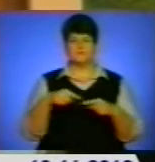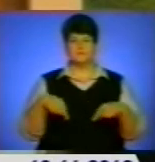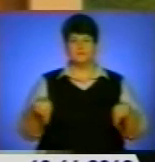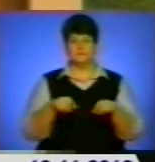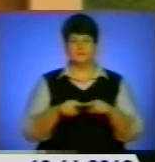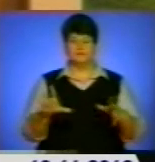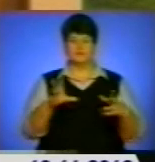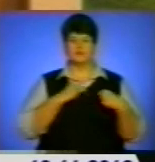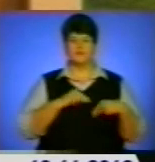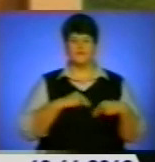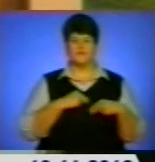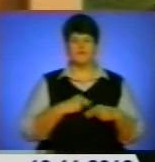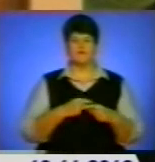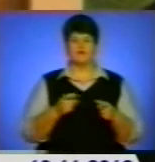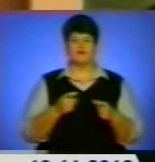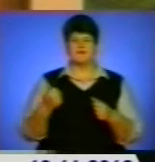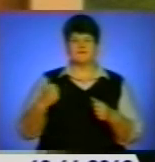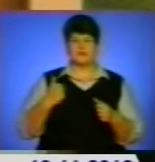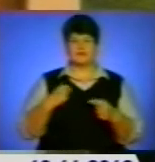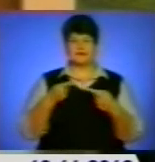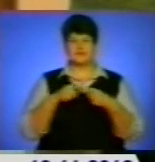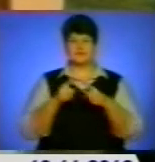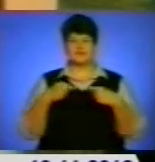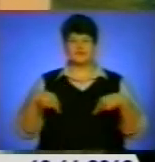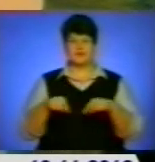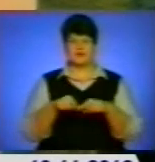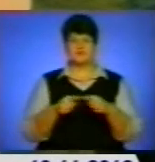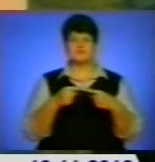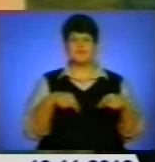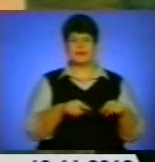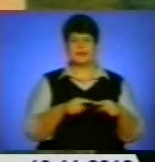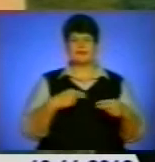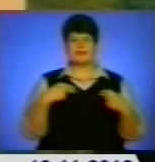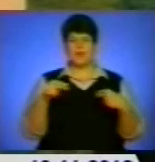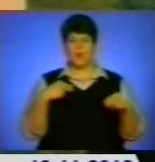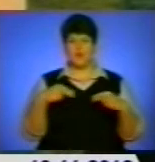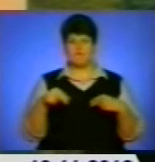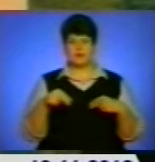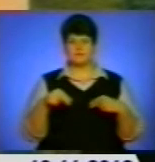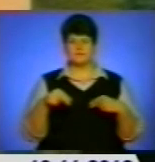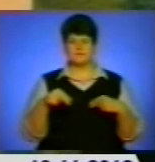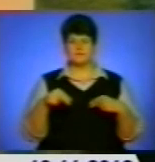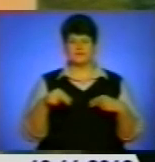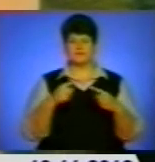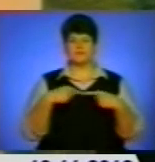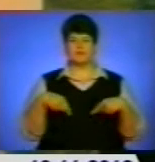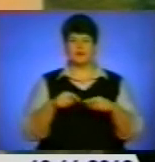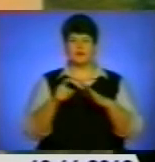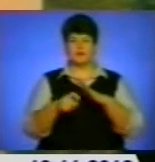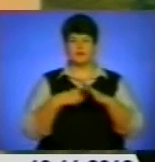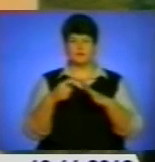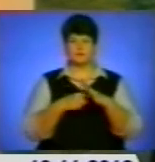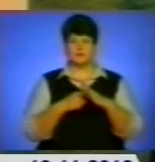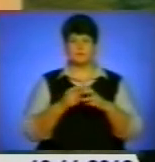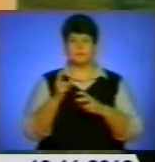в военно-технічній сфері, в сфері торговли, в сфері горно-рудній промічності,